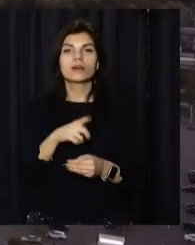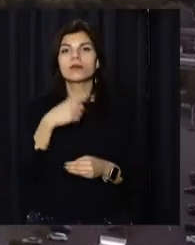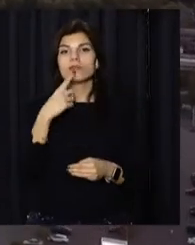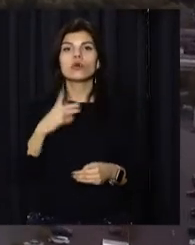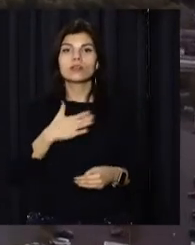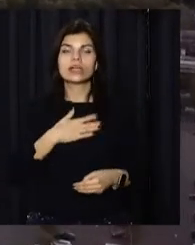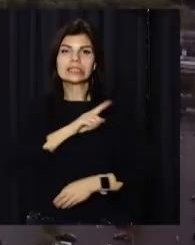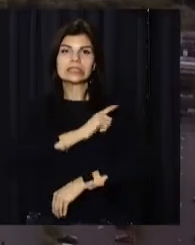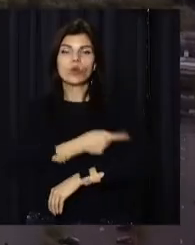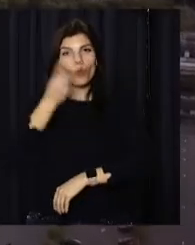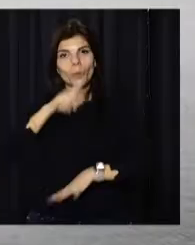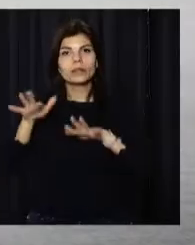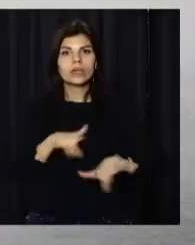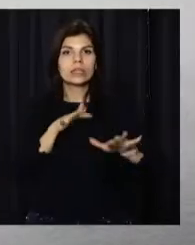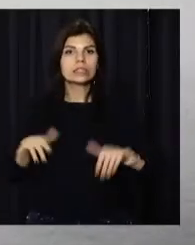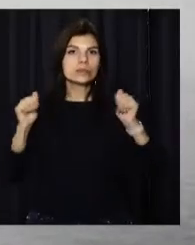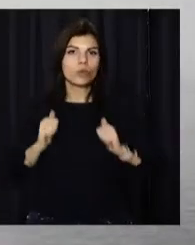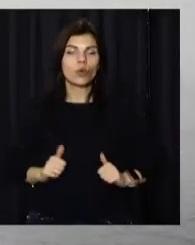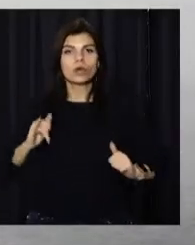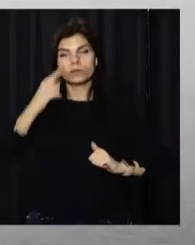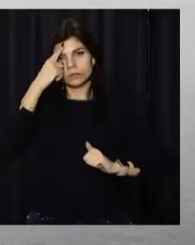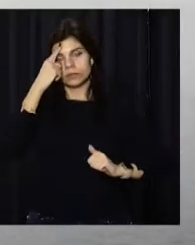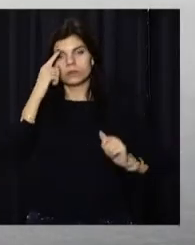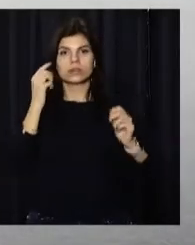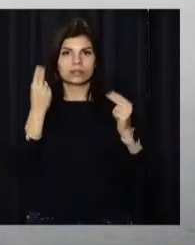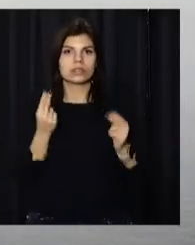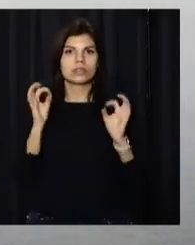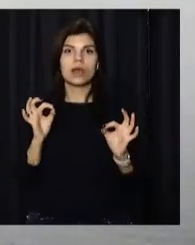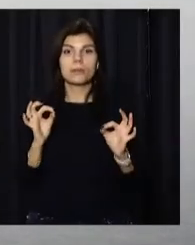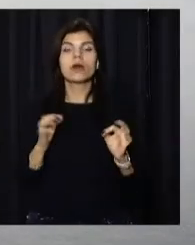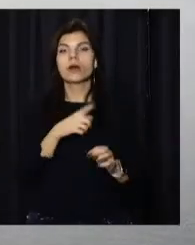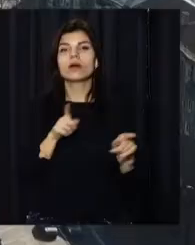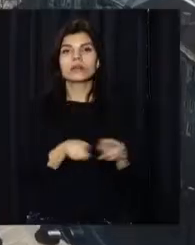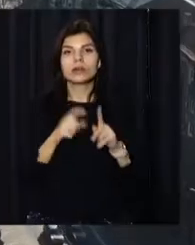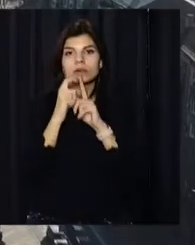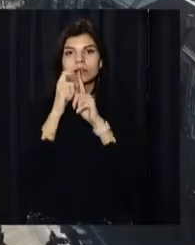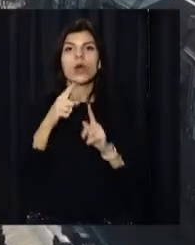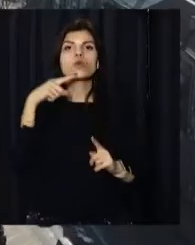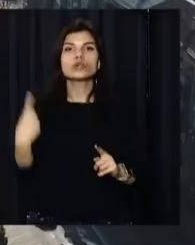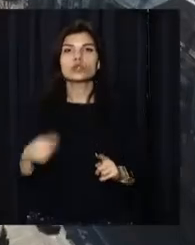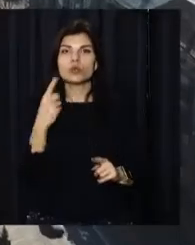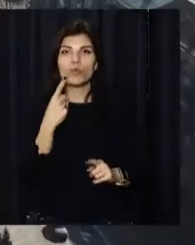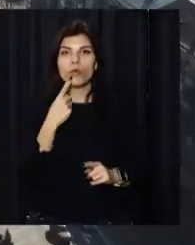наша сила в умінні діяти спокійно та розсудливо. Свою промову він виголосив російською.